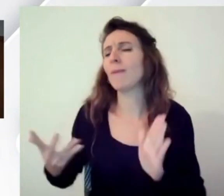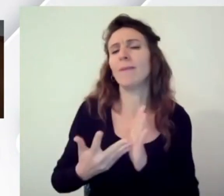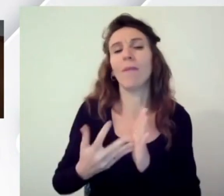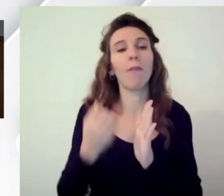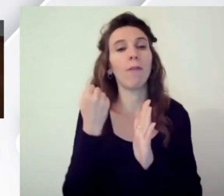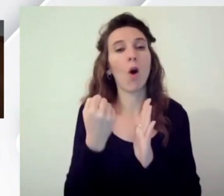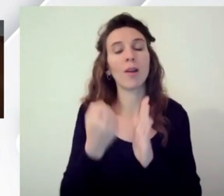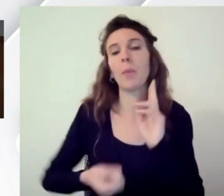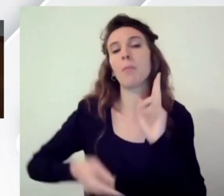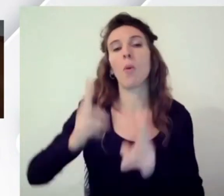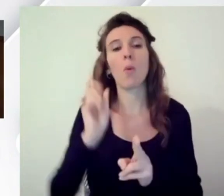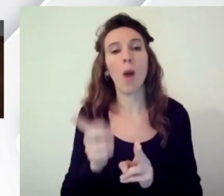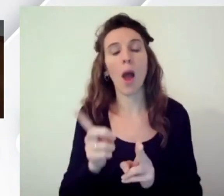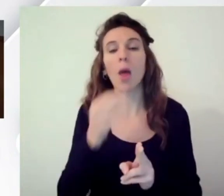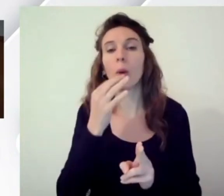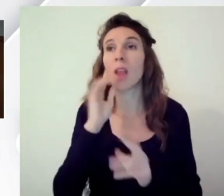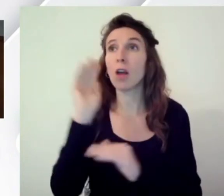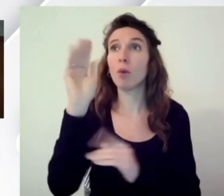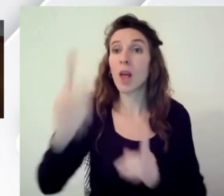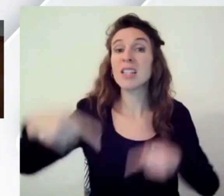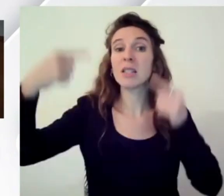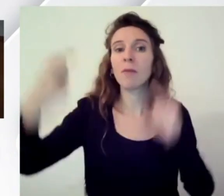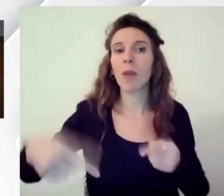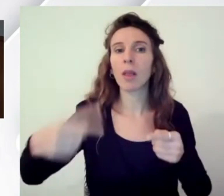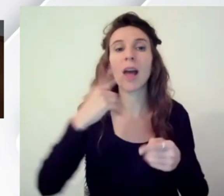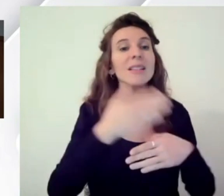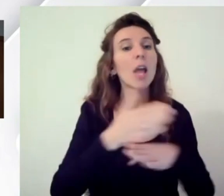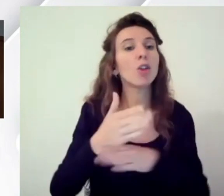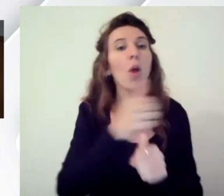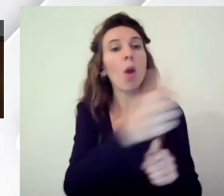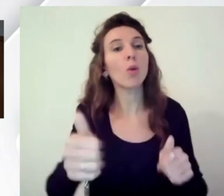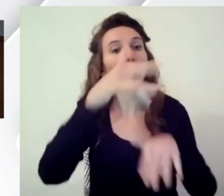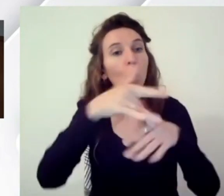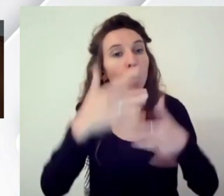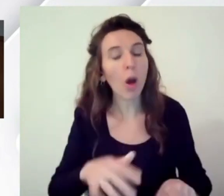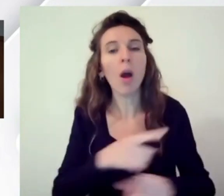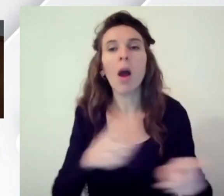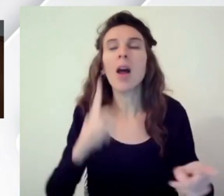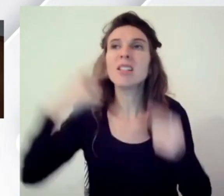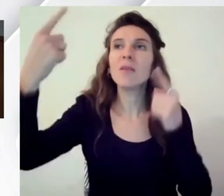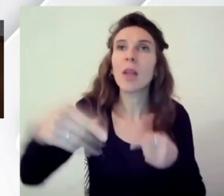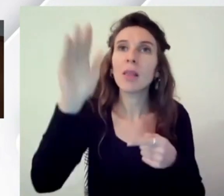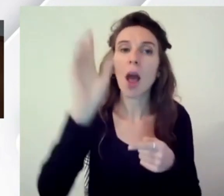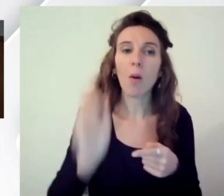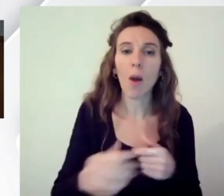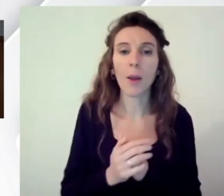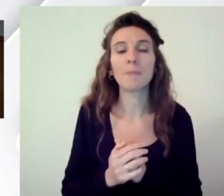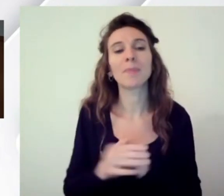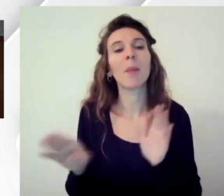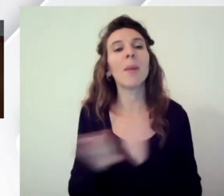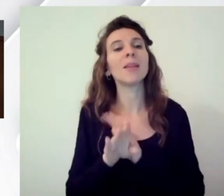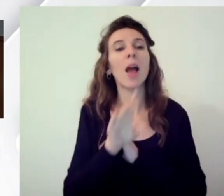sfida che vogliamo porre per il futuro del settore di cui vi occupate parliamo quindi di learning partiamo da Gianluca affinito